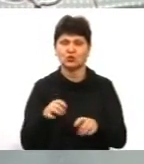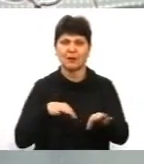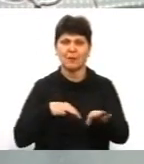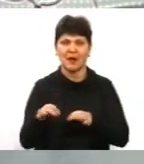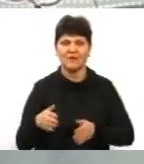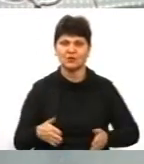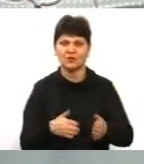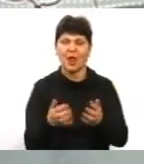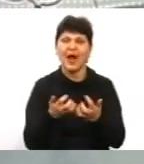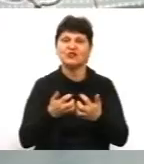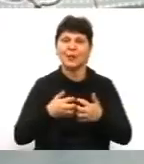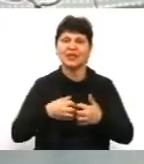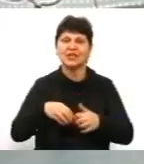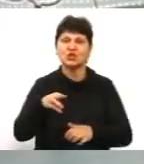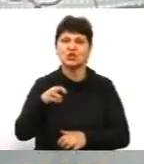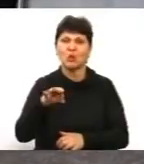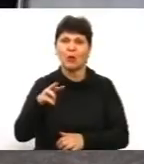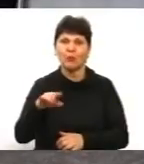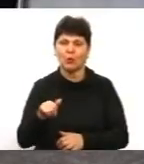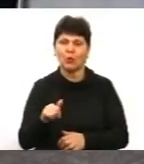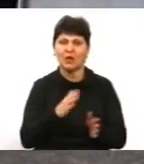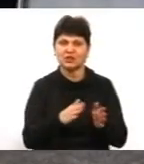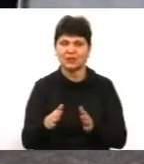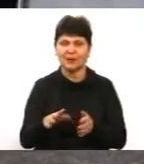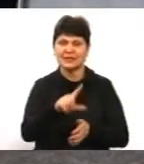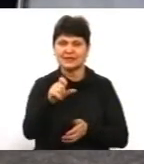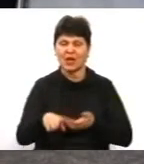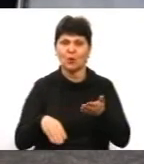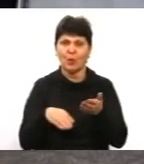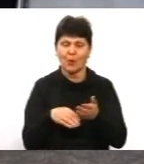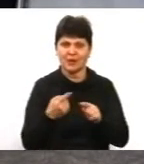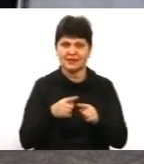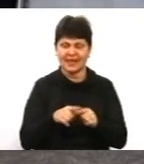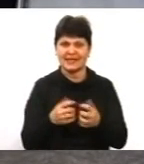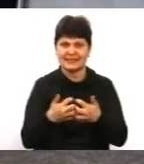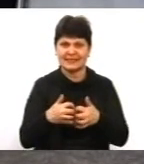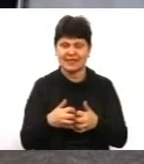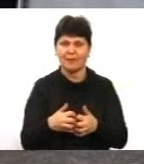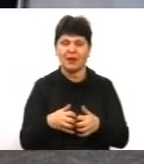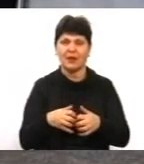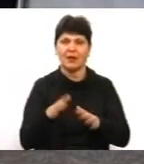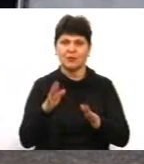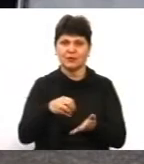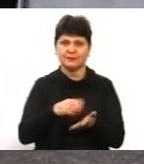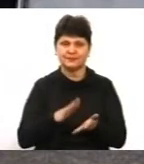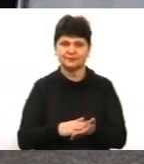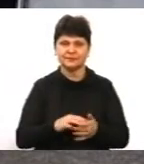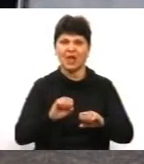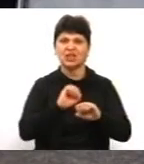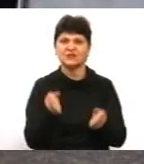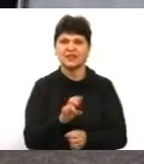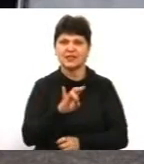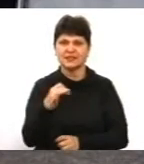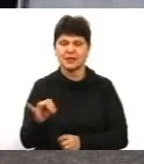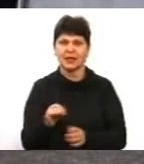автоматичному режимі. За допомогою цієї системи будуть фіксуватися порушення правил дорожнього руху, швидкісного режиму, проїзд на